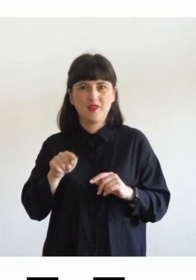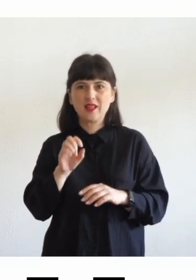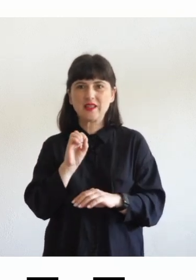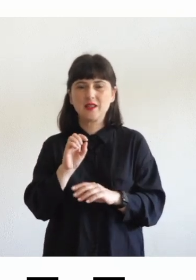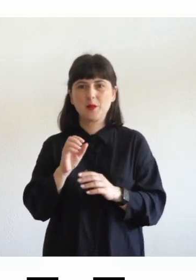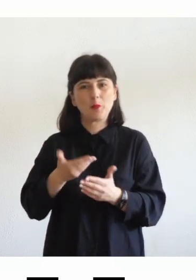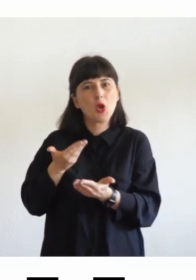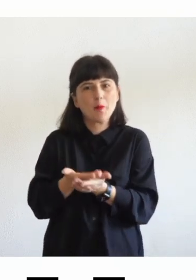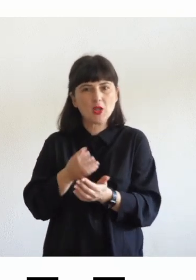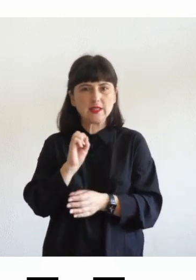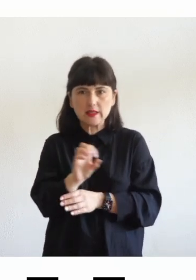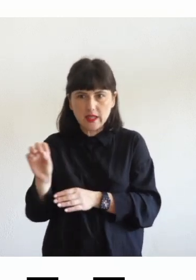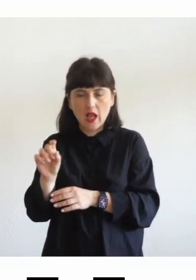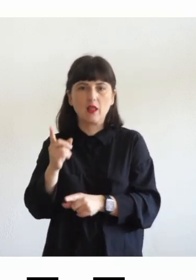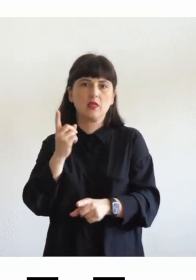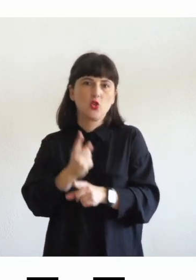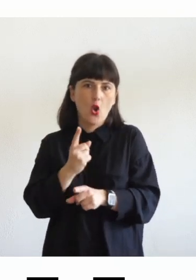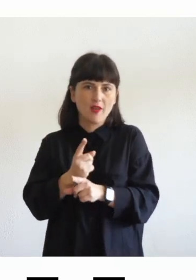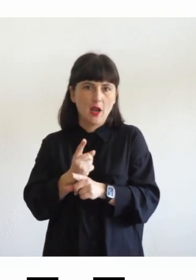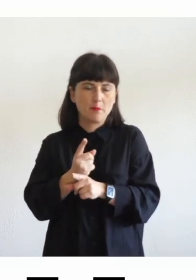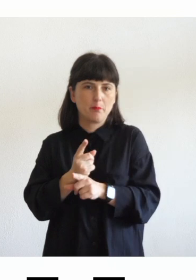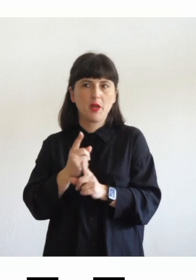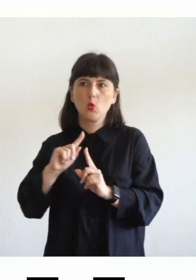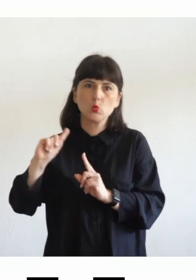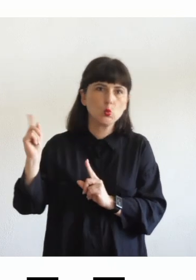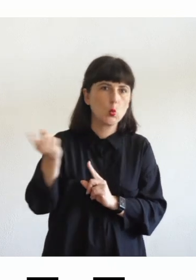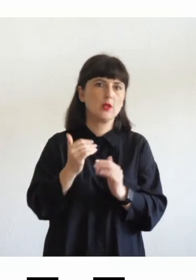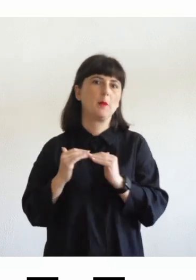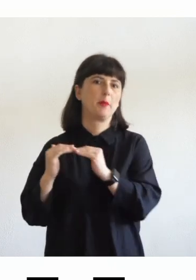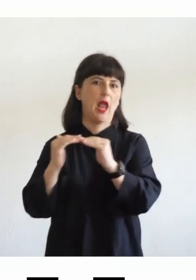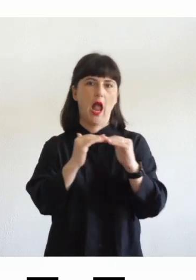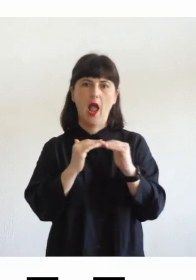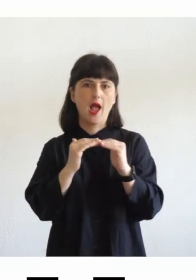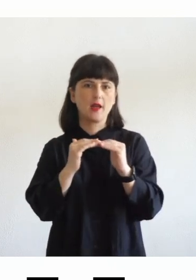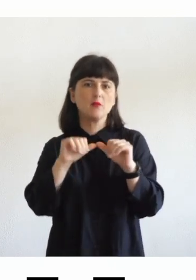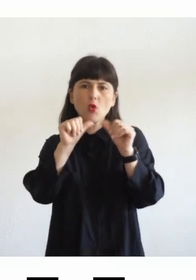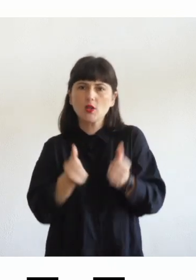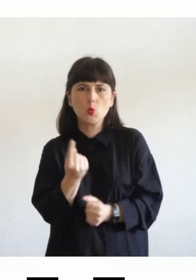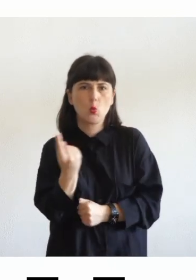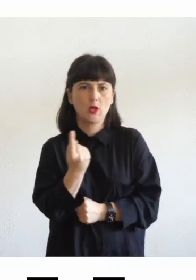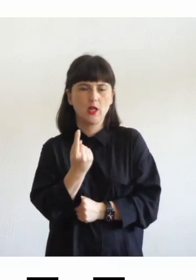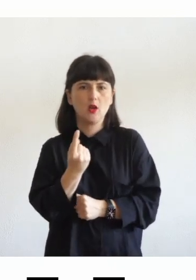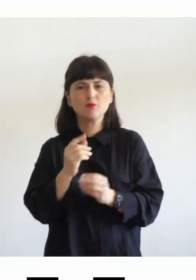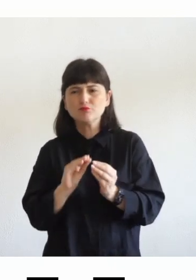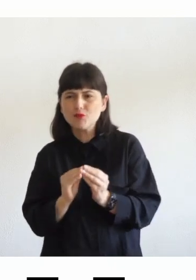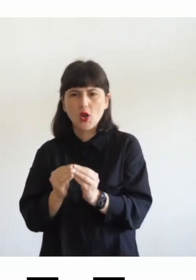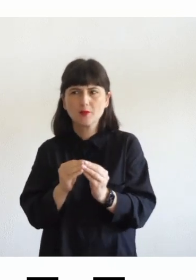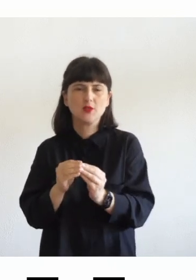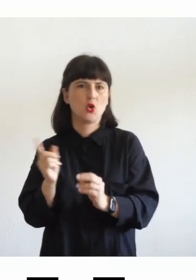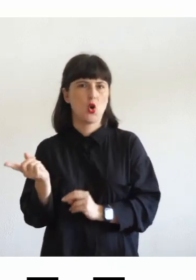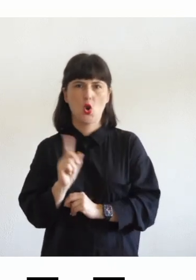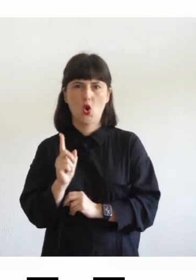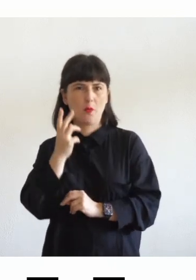essere tale da poter raggiungere tutti allo stesso modo e non dover prevedere degli aggiustamenti